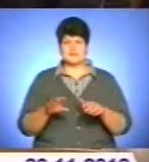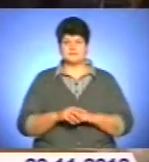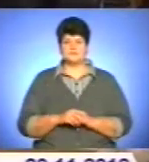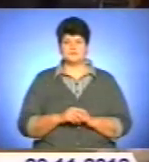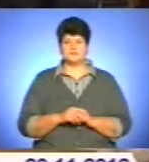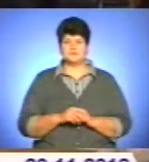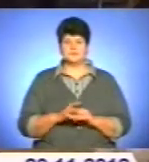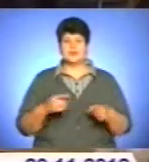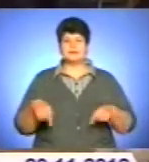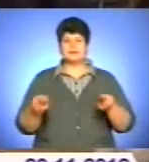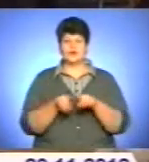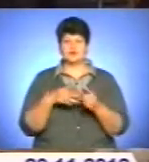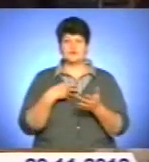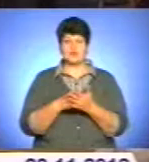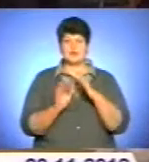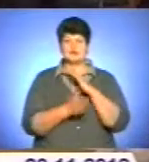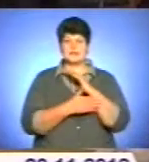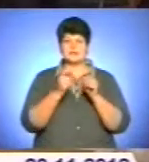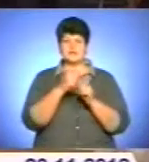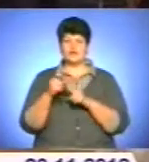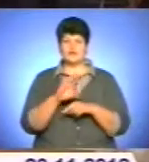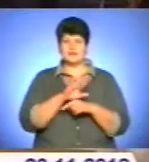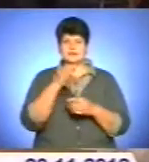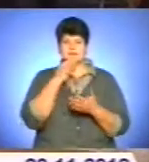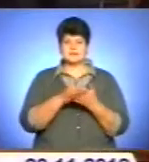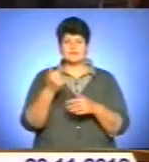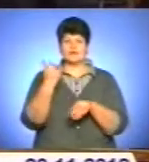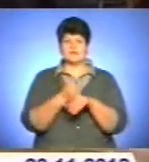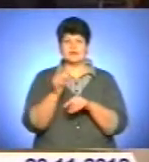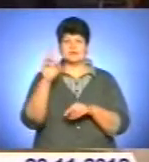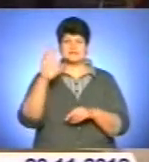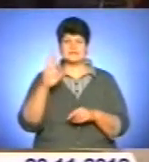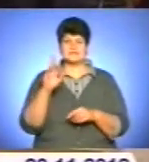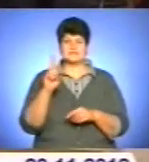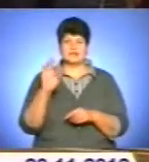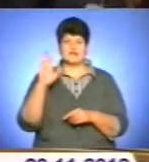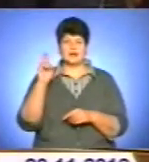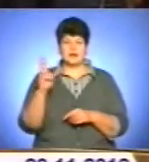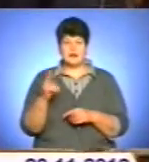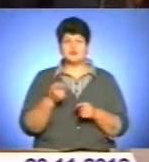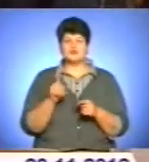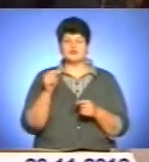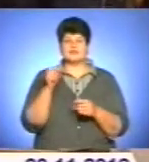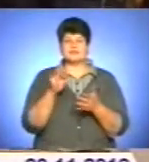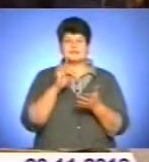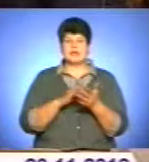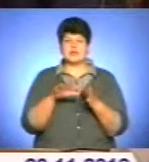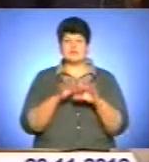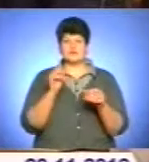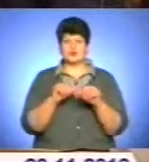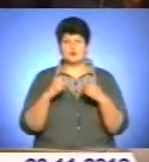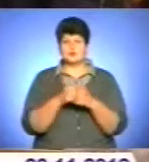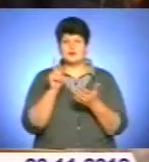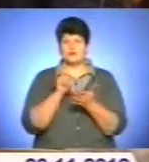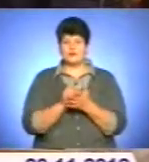Також, своє останнє слово не сказав голова Центрального прокурору, що що Центральна прокурору, комісія повинна